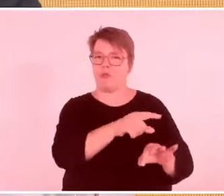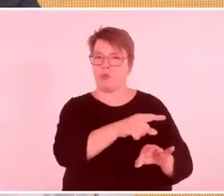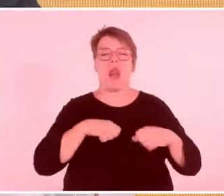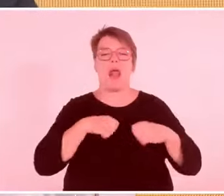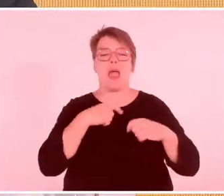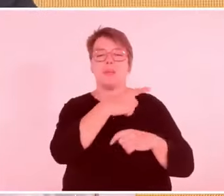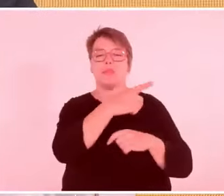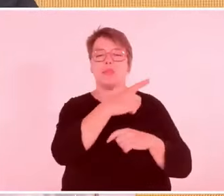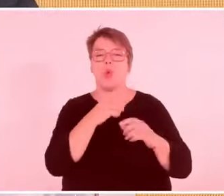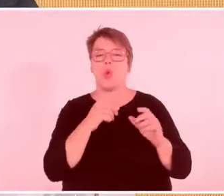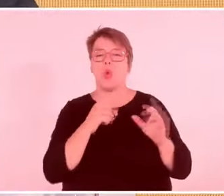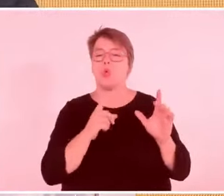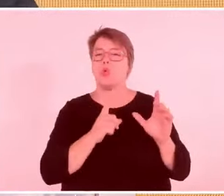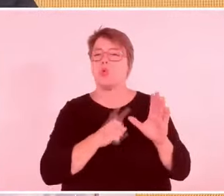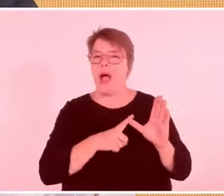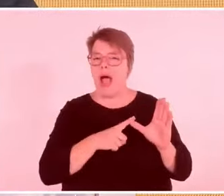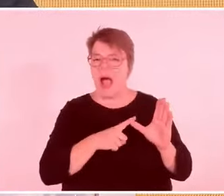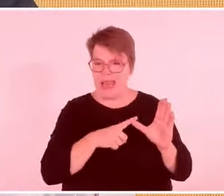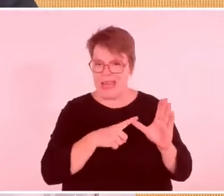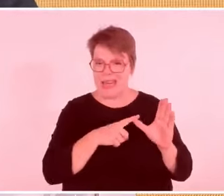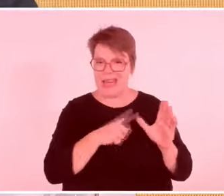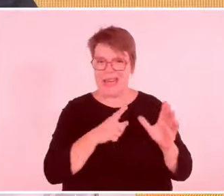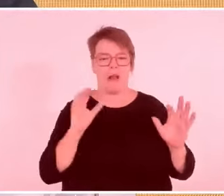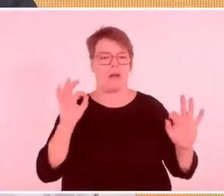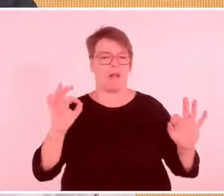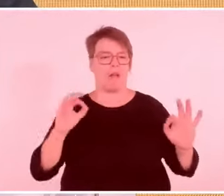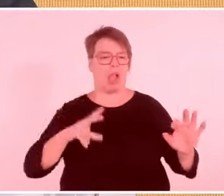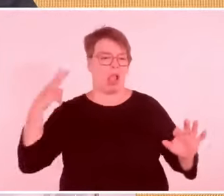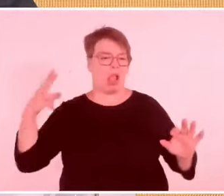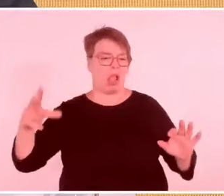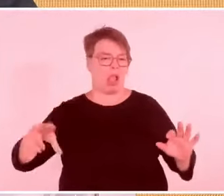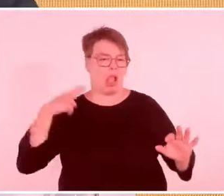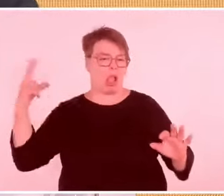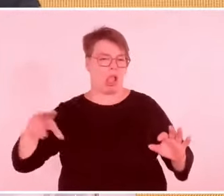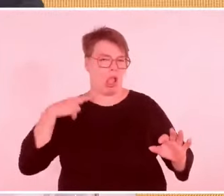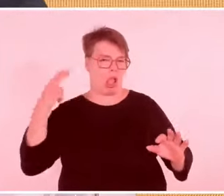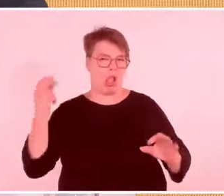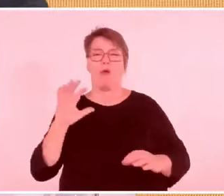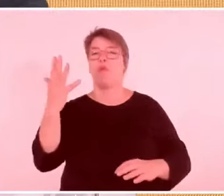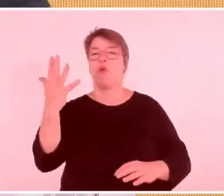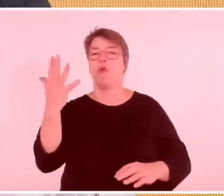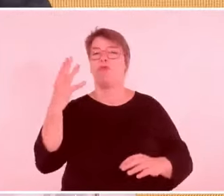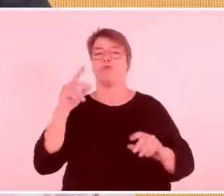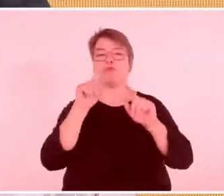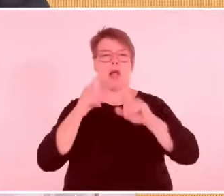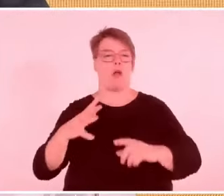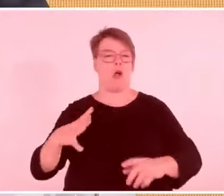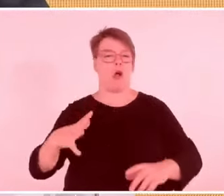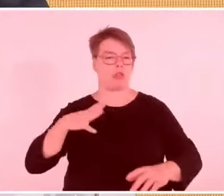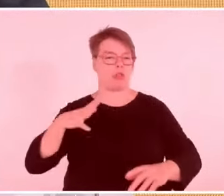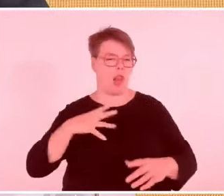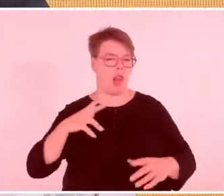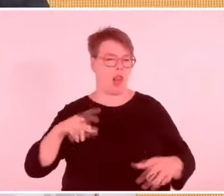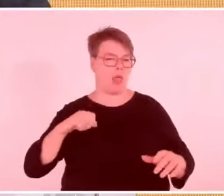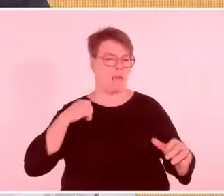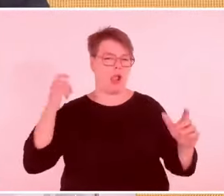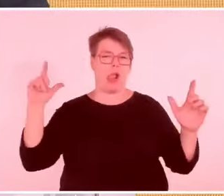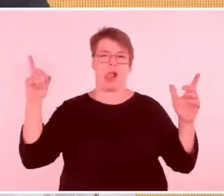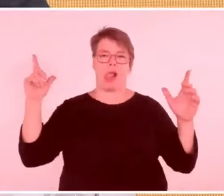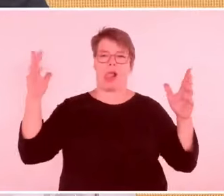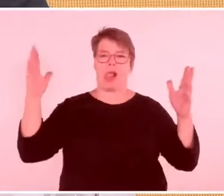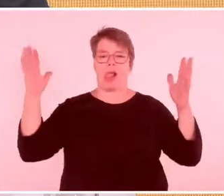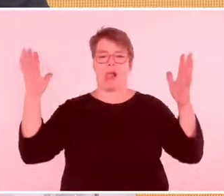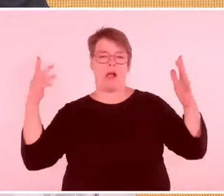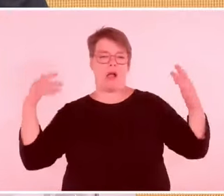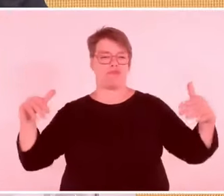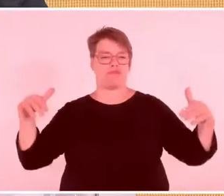für Jerusalem, gehört uns, alles hier gehört uns, für euch gibt es keinen Platz und